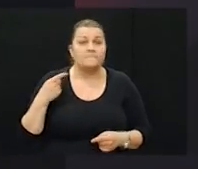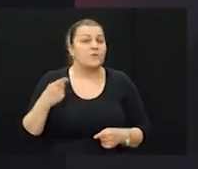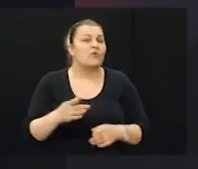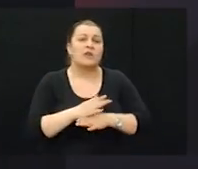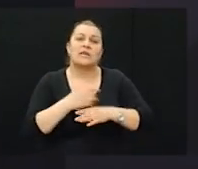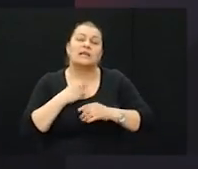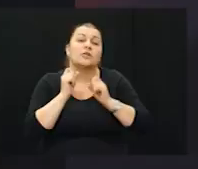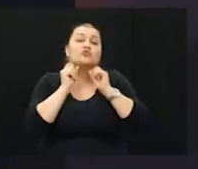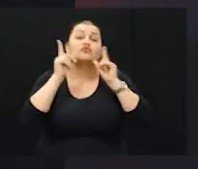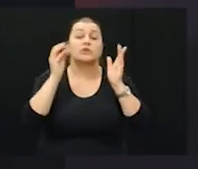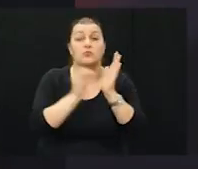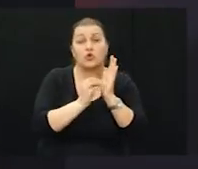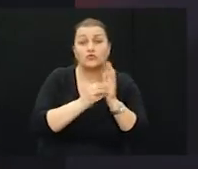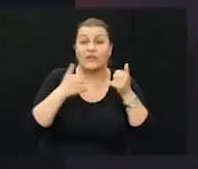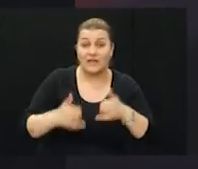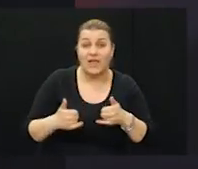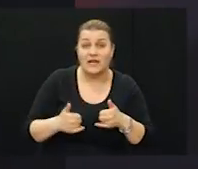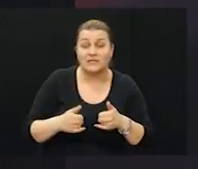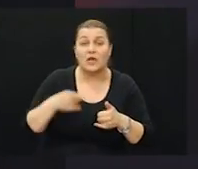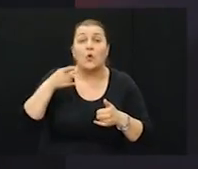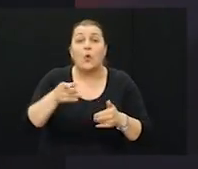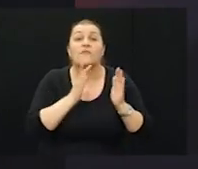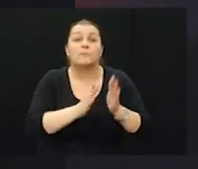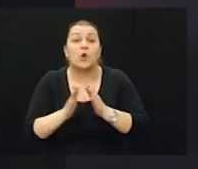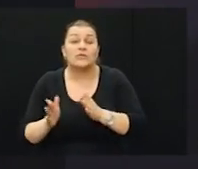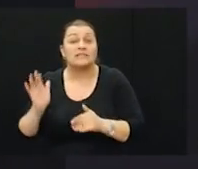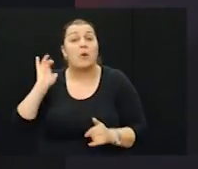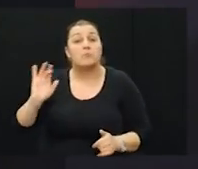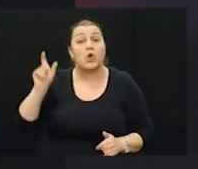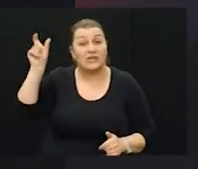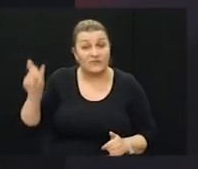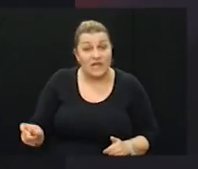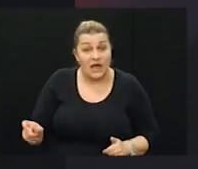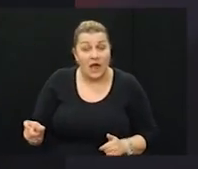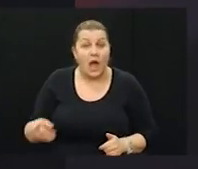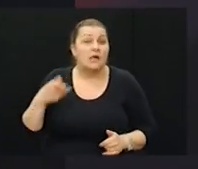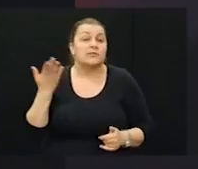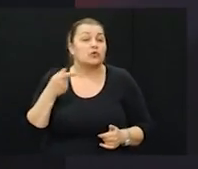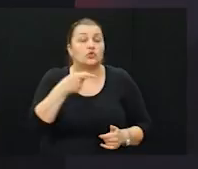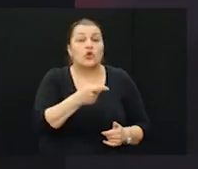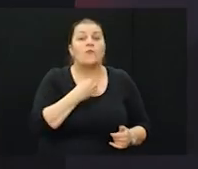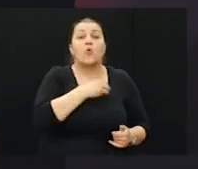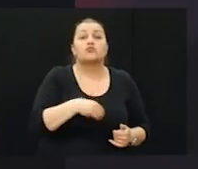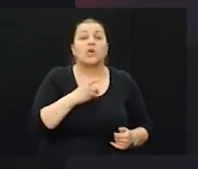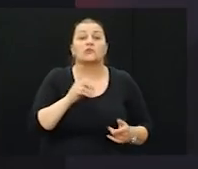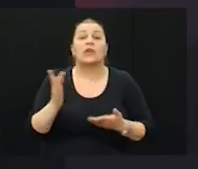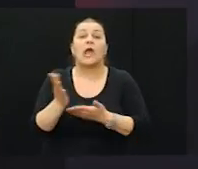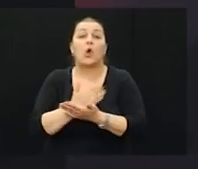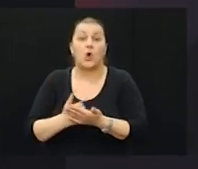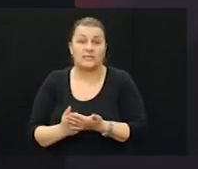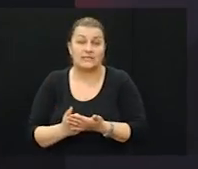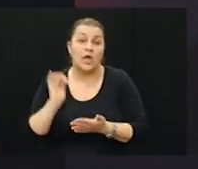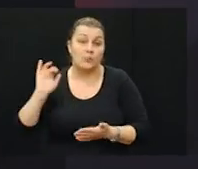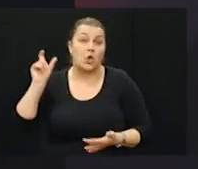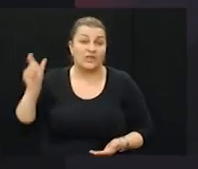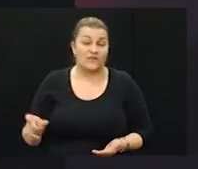delikt najveći. Čudim se i danas u procesima protiv njega zašto se nešto takvo, što je užasno, ne koristi na najbolji